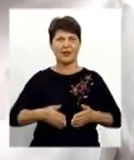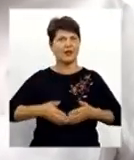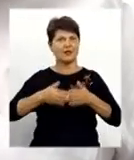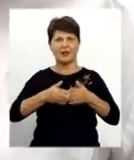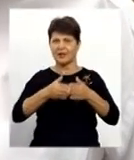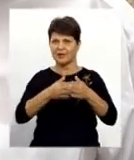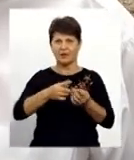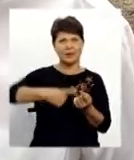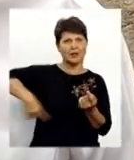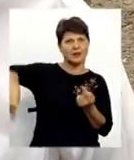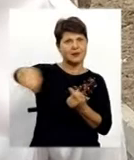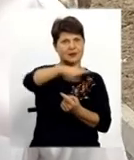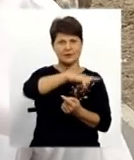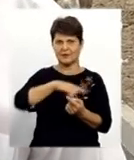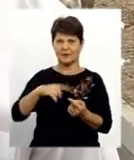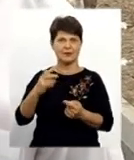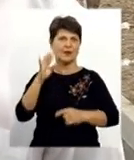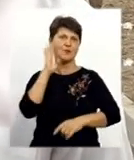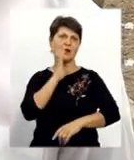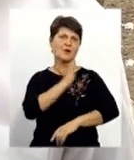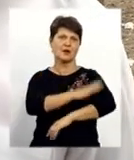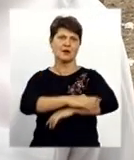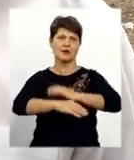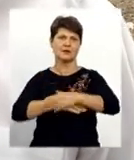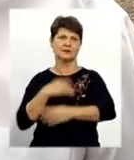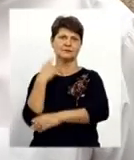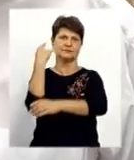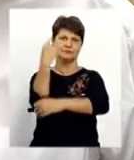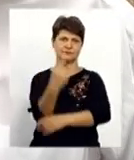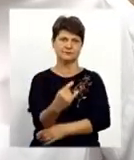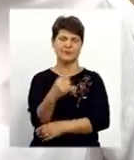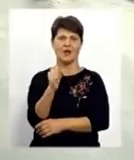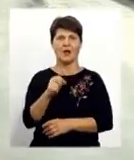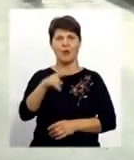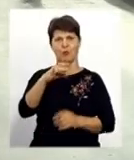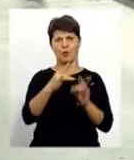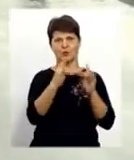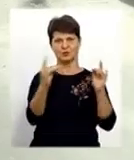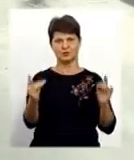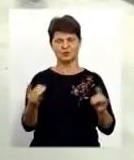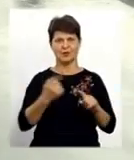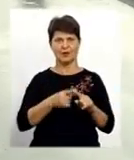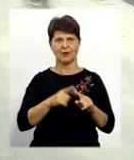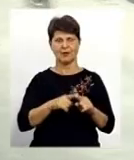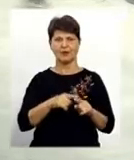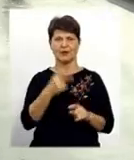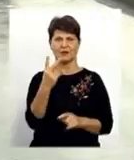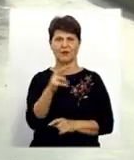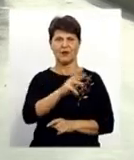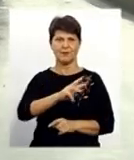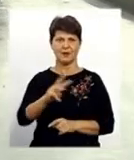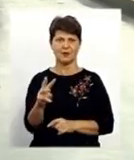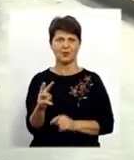не в кругову, не в мами на руках, а по мосту. Переправа обійшлася у 2 мільйони